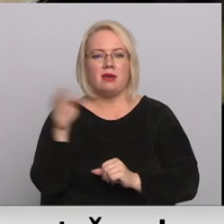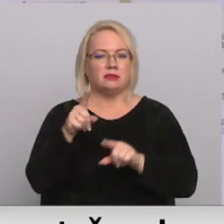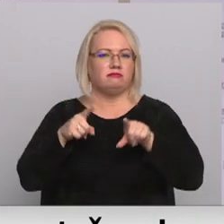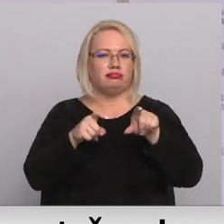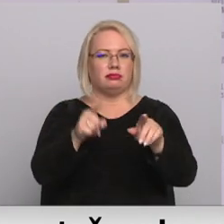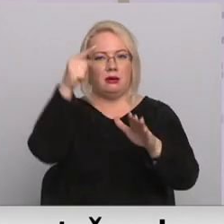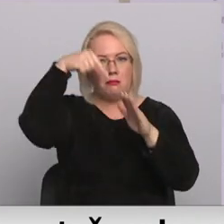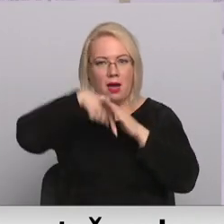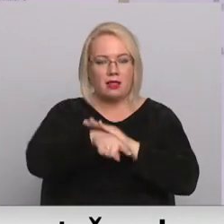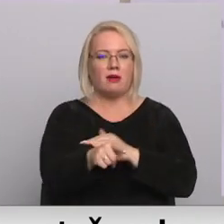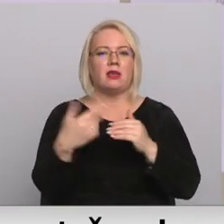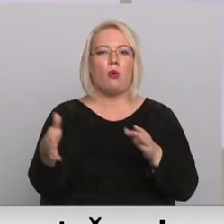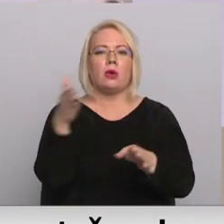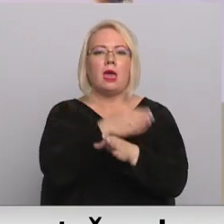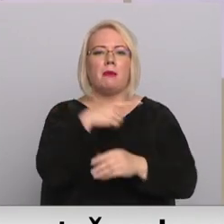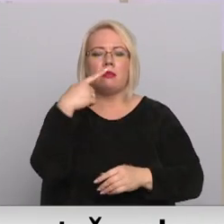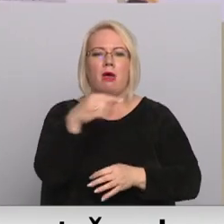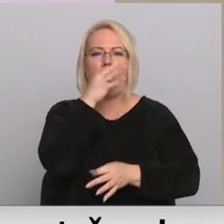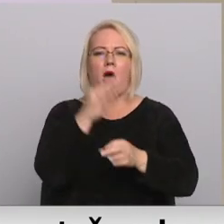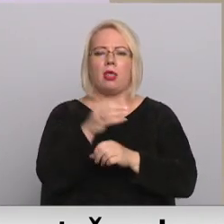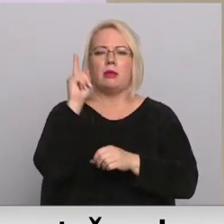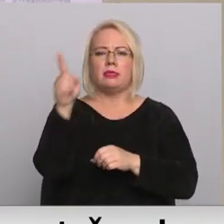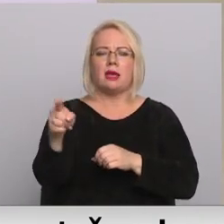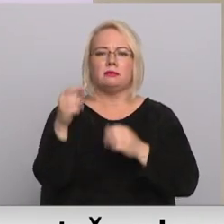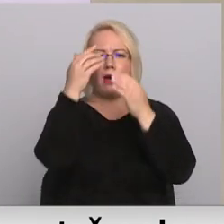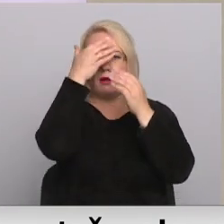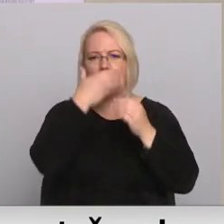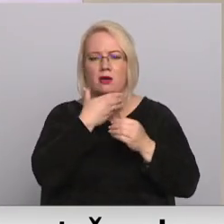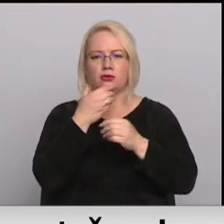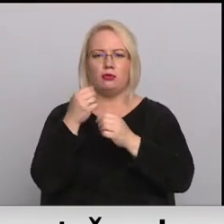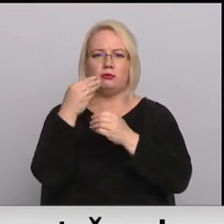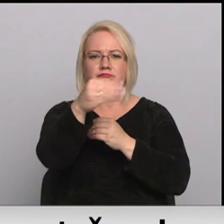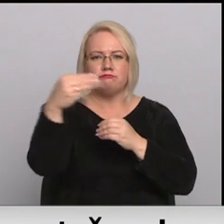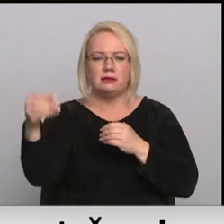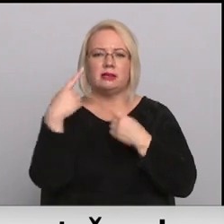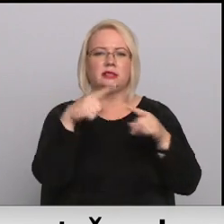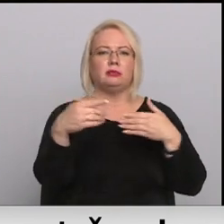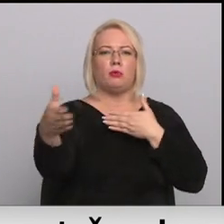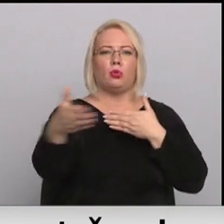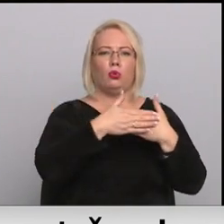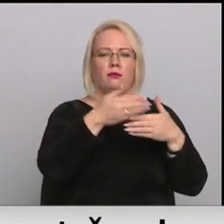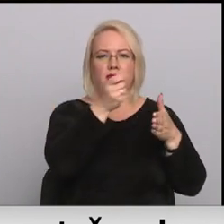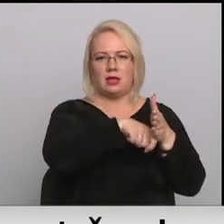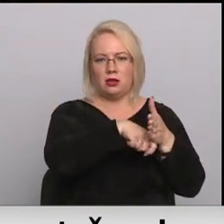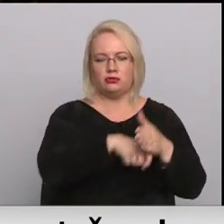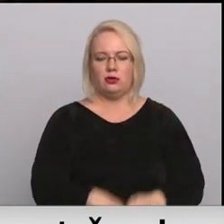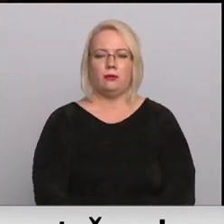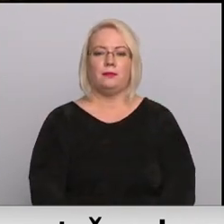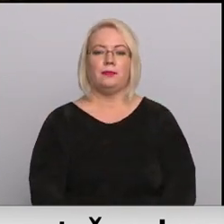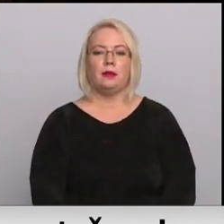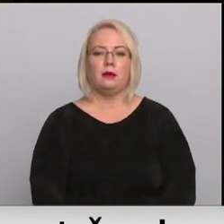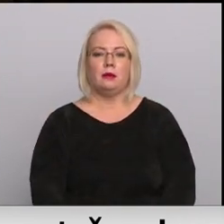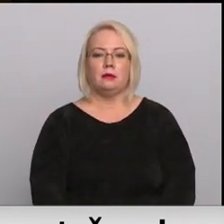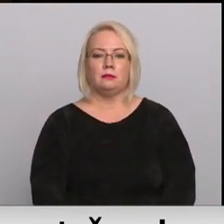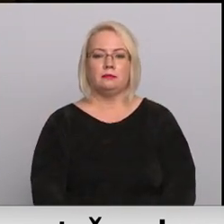patvertnei jau iepriekš nosakot, kurš atbildīgs par gāzmasku izdalu, kurš par durvju aizvēršanu. Tad tā bija daļa no zīves. Protams,